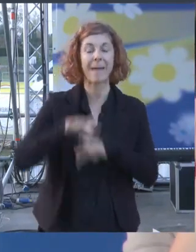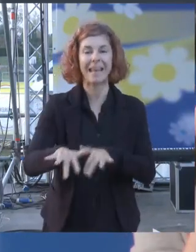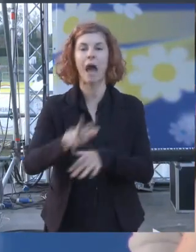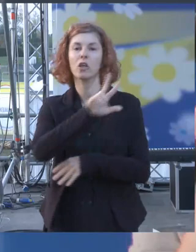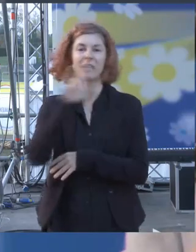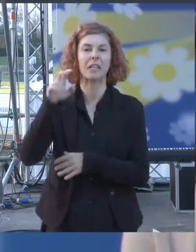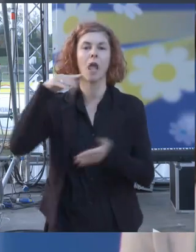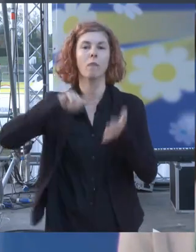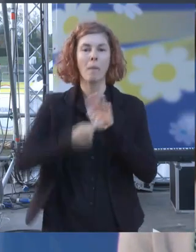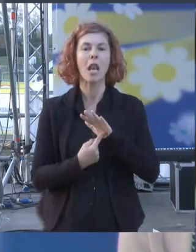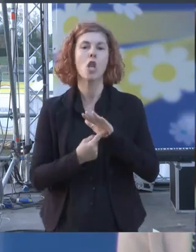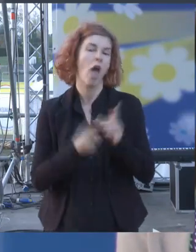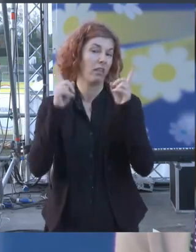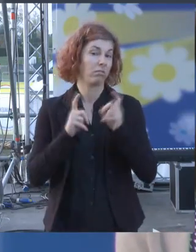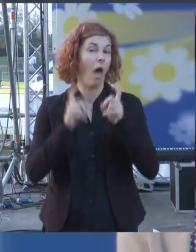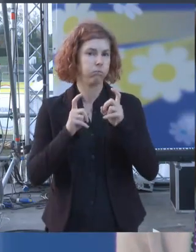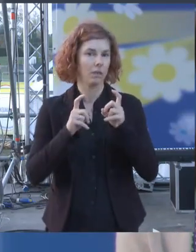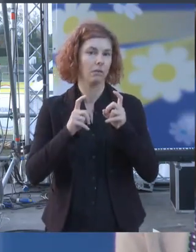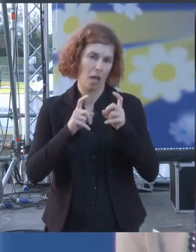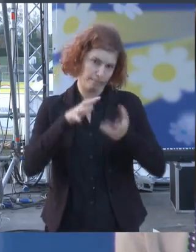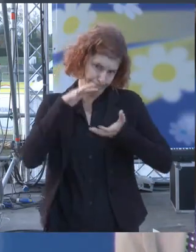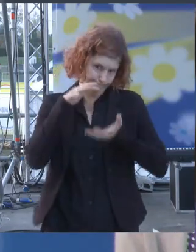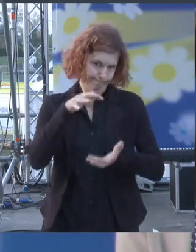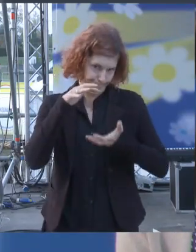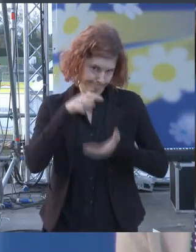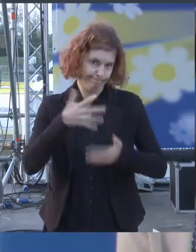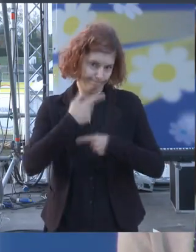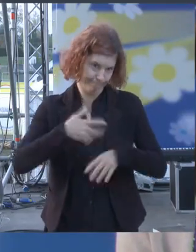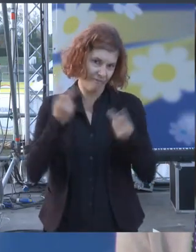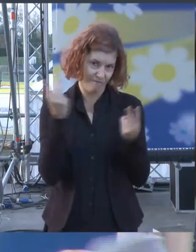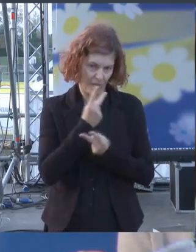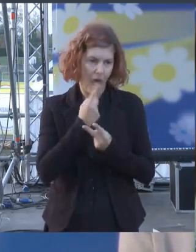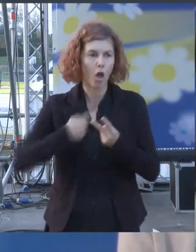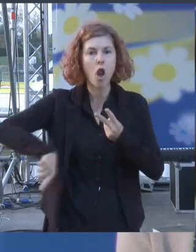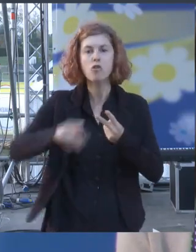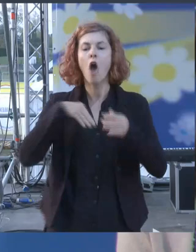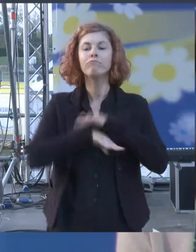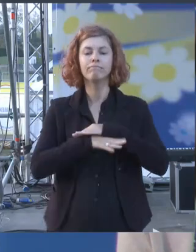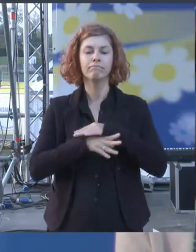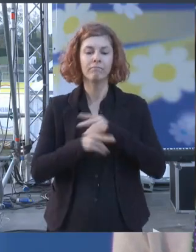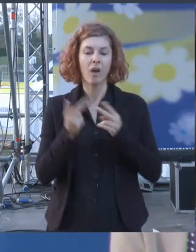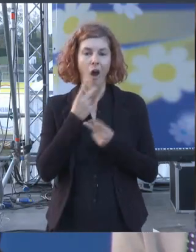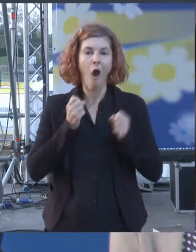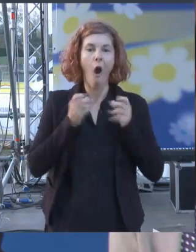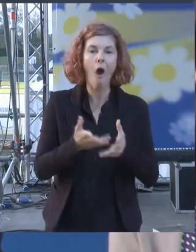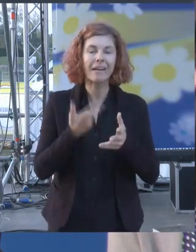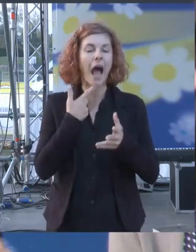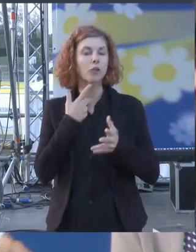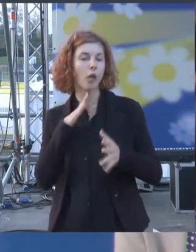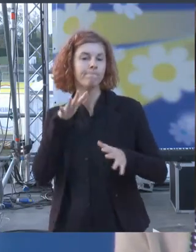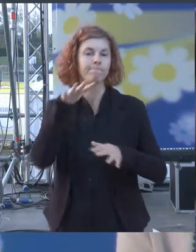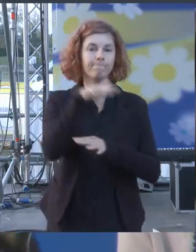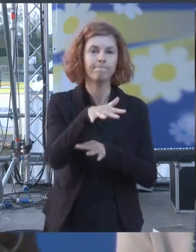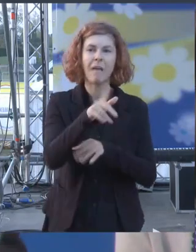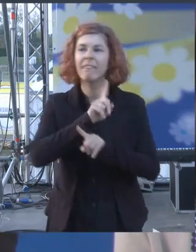certo fardello e beh noi abbiamo avuto il coraggio di mettere le mani lì dove nessuno l'aveva fatto ogni